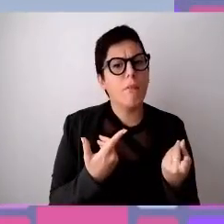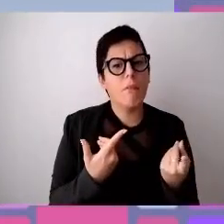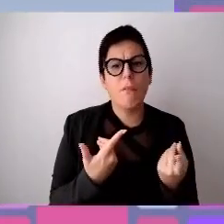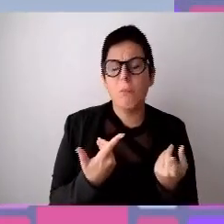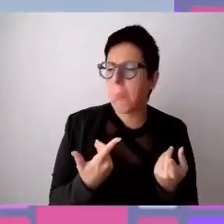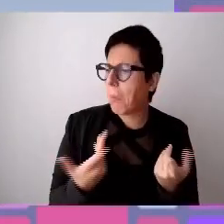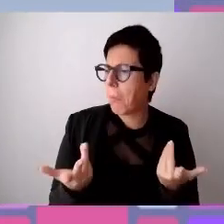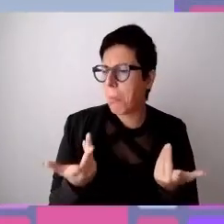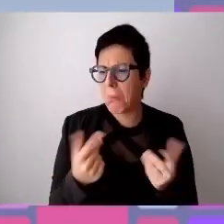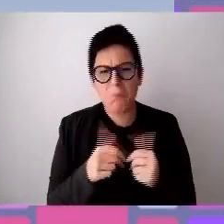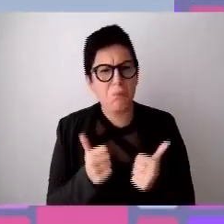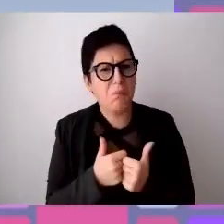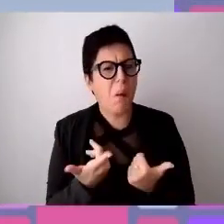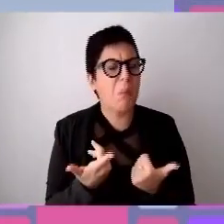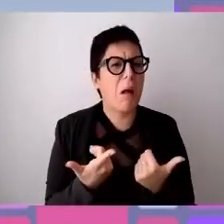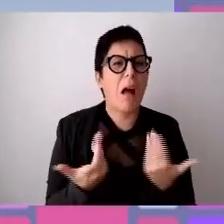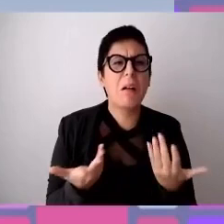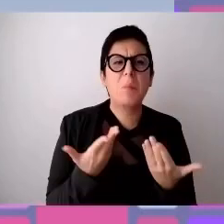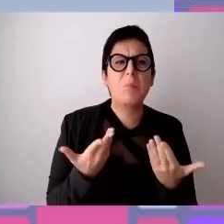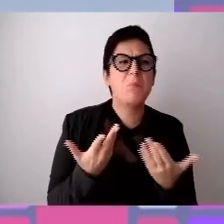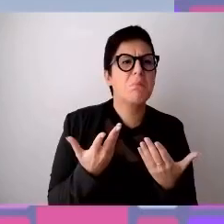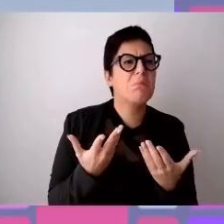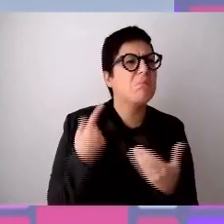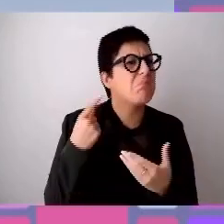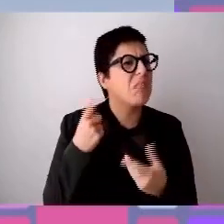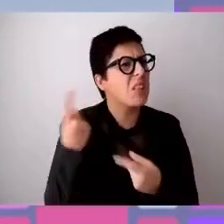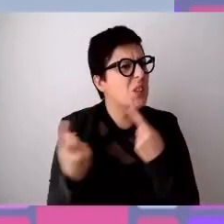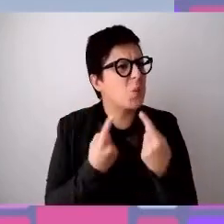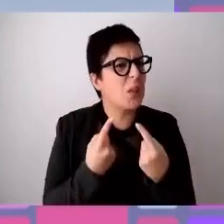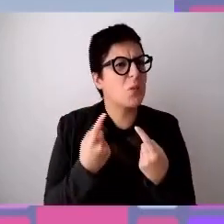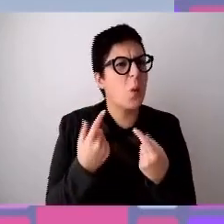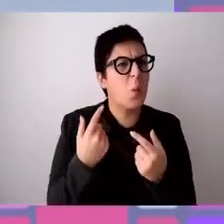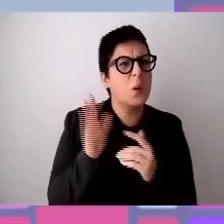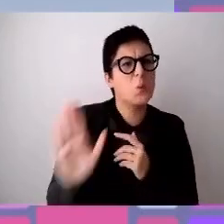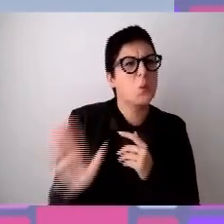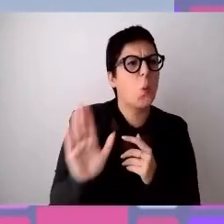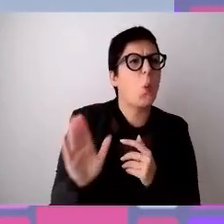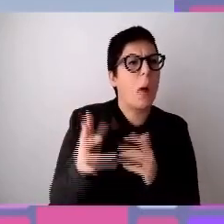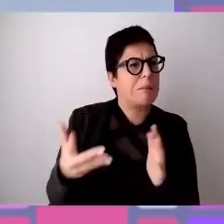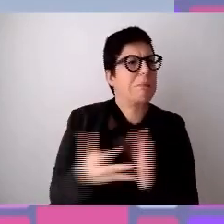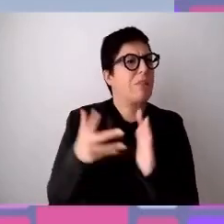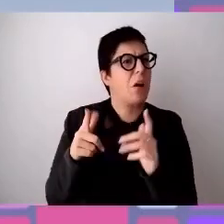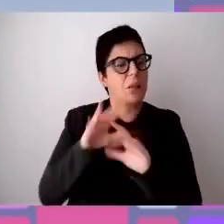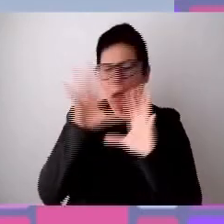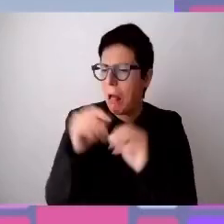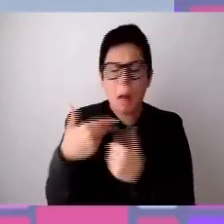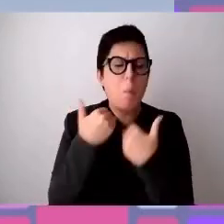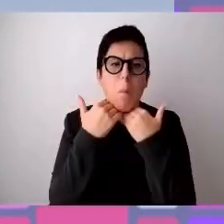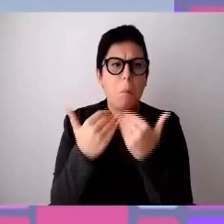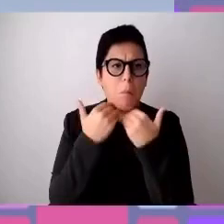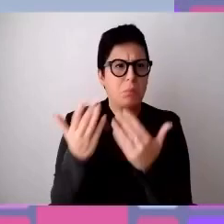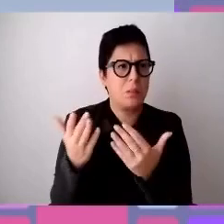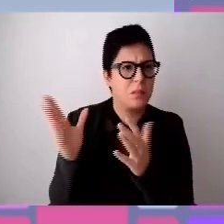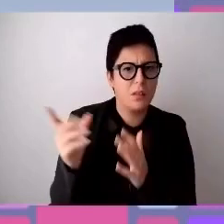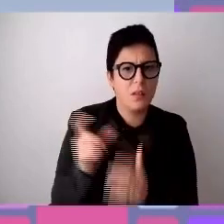qualsivoglia forma di background di caratteristica invalidante della persona e l'ha voluta premiare